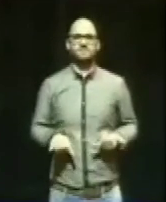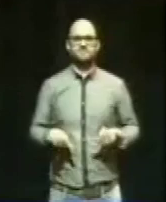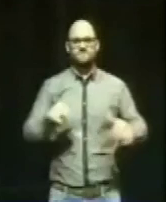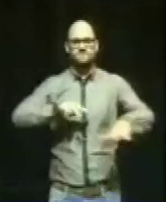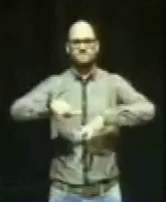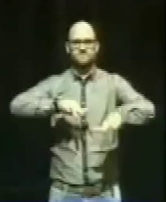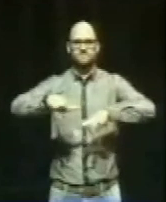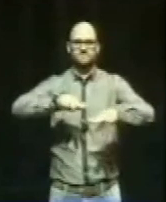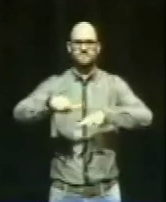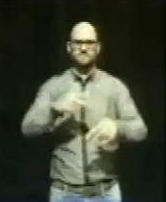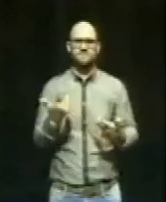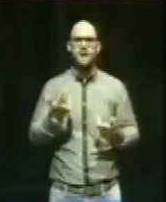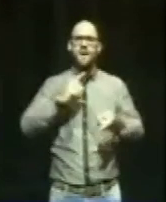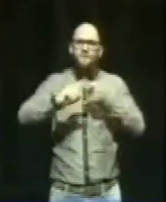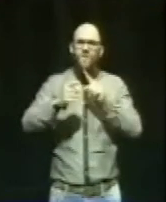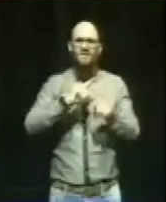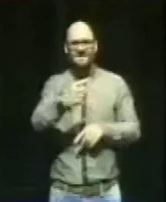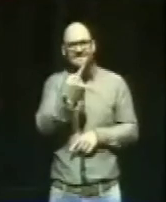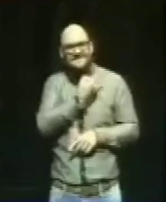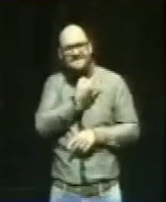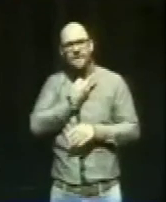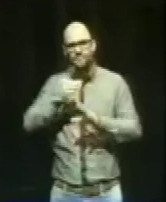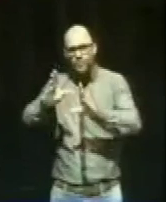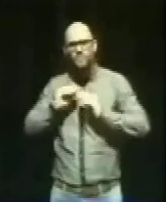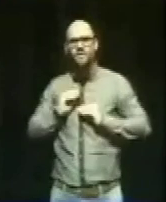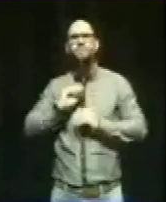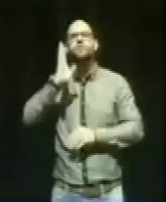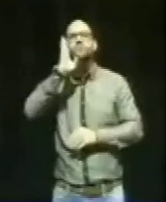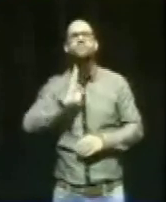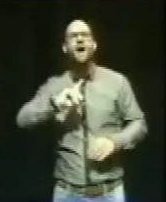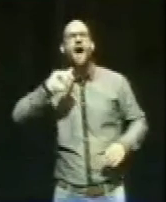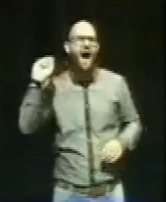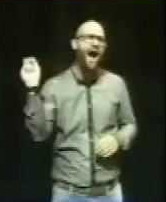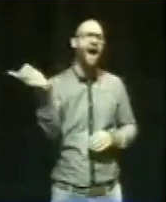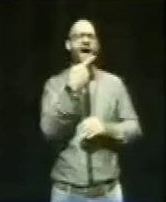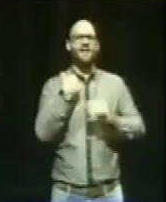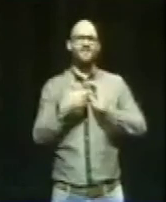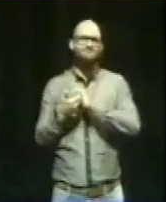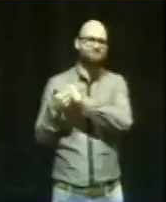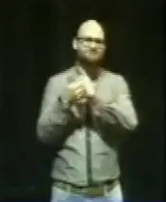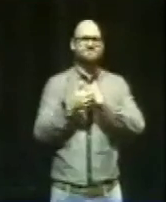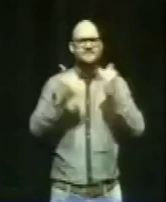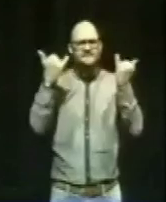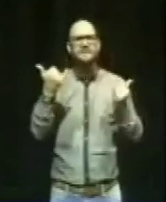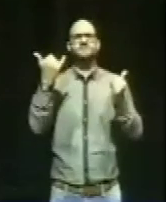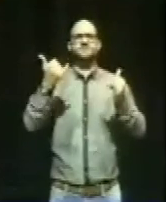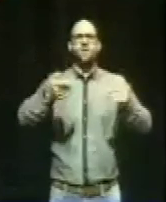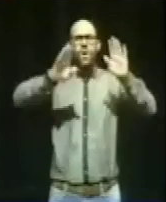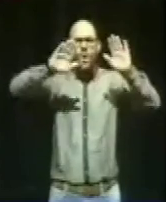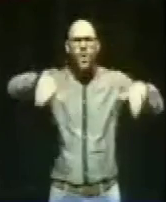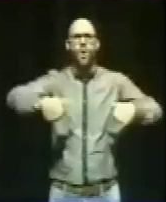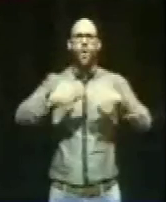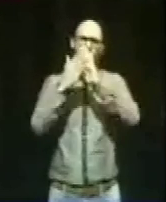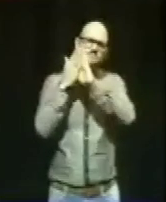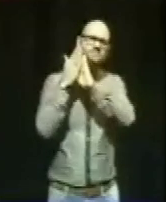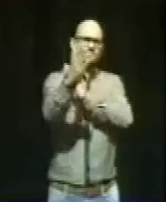Politik in unsere eigene Hand nehmen. Kommt alle an Bord. Klar machen zum Ändern. Vielen Dank.